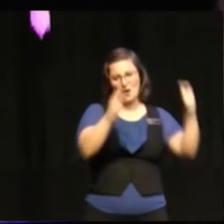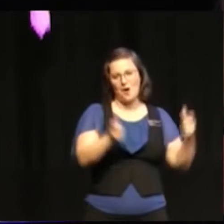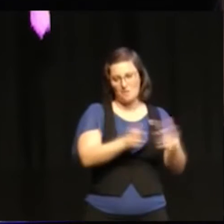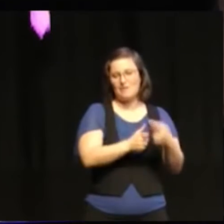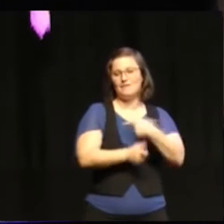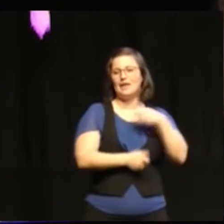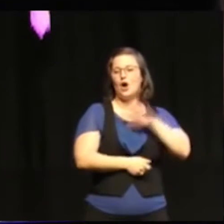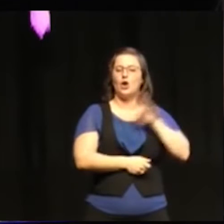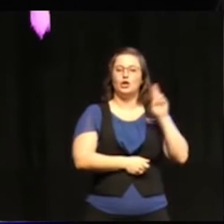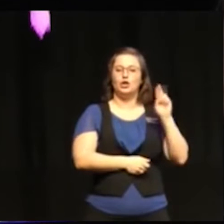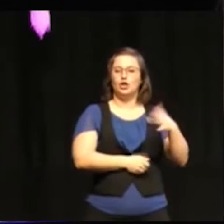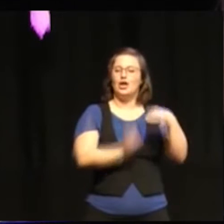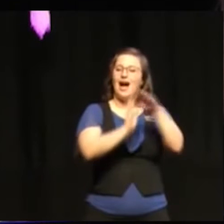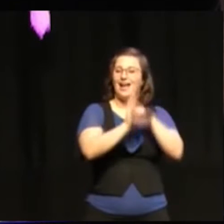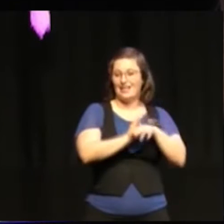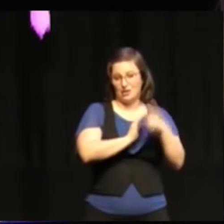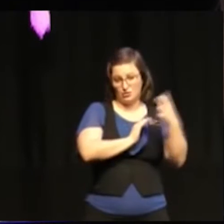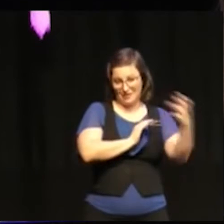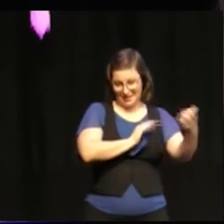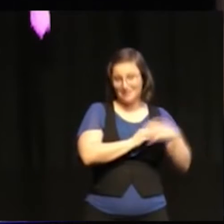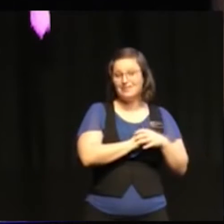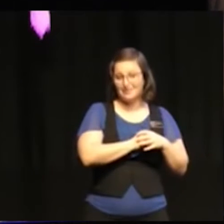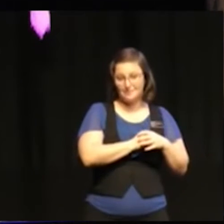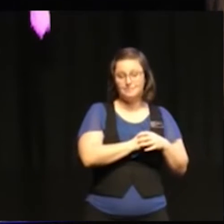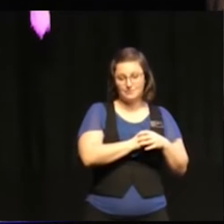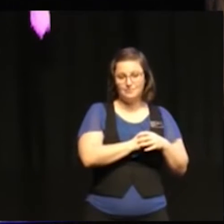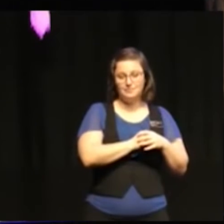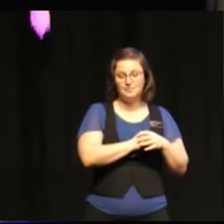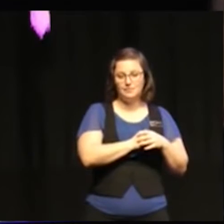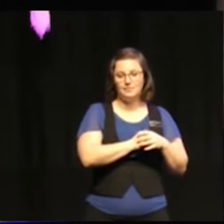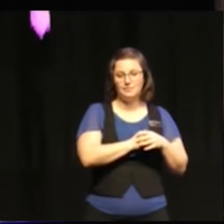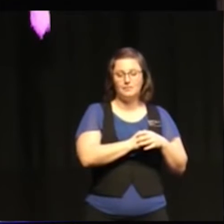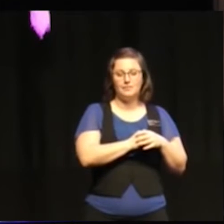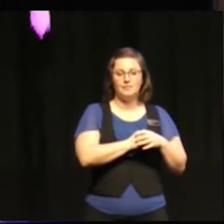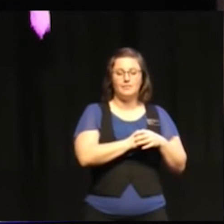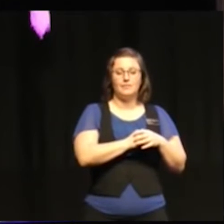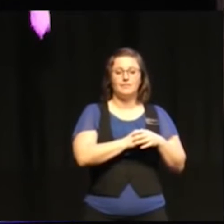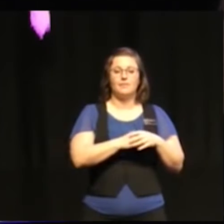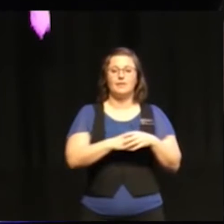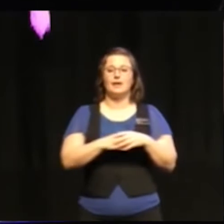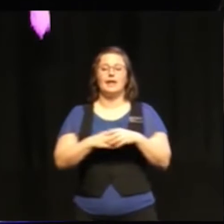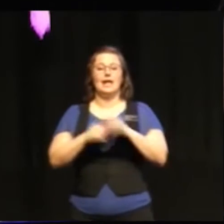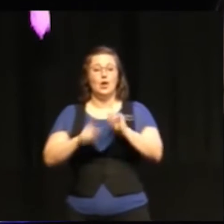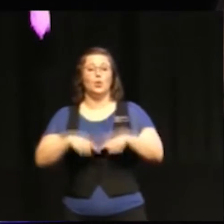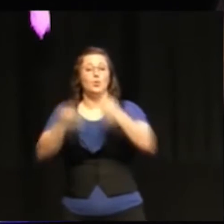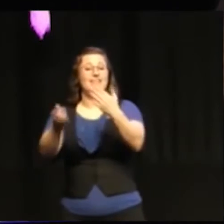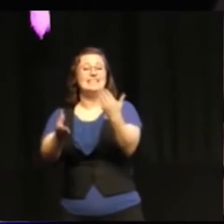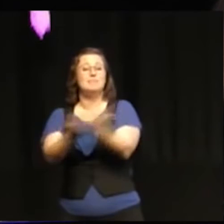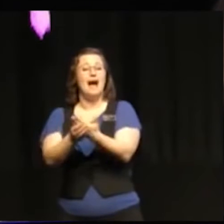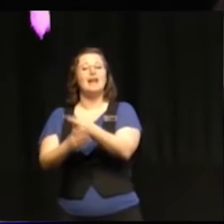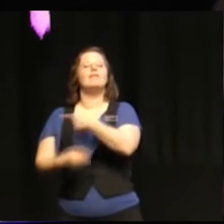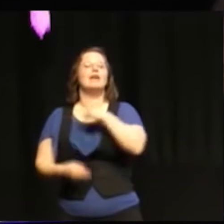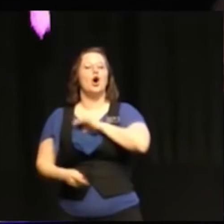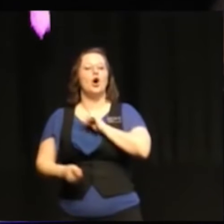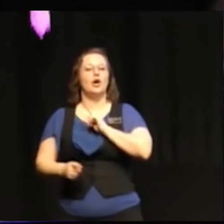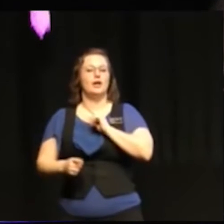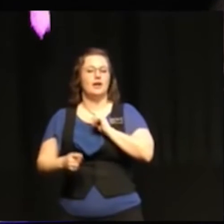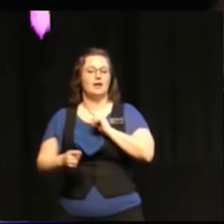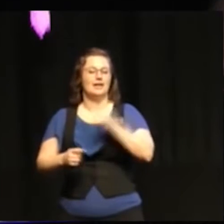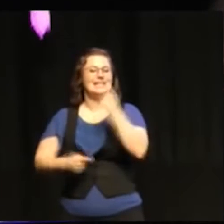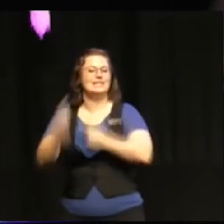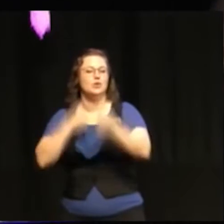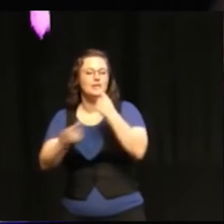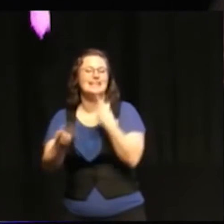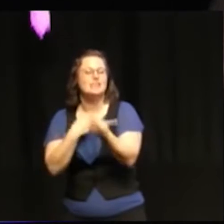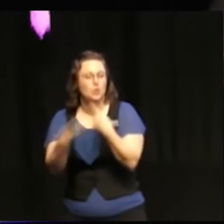vi har en ny agenda. Vi har diskussioner i utvecklingsbanken. Man har en ny policy på